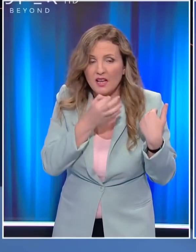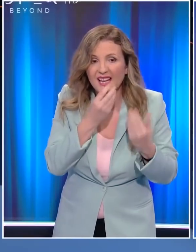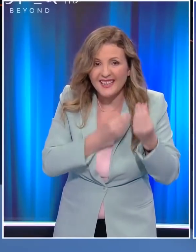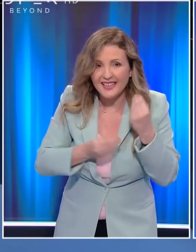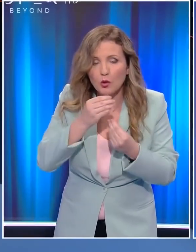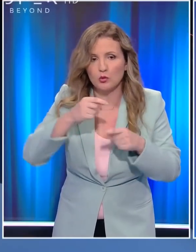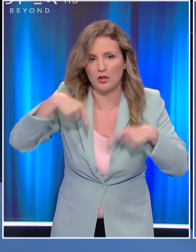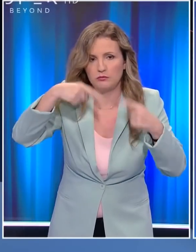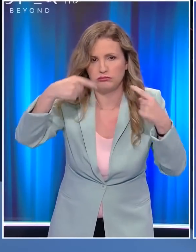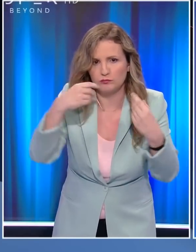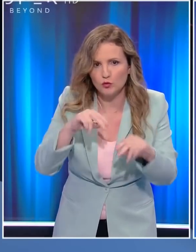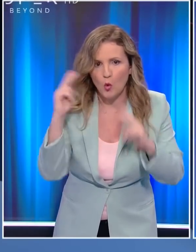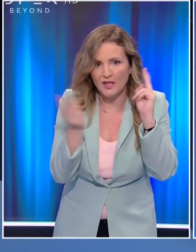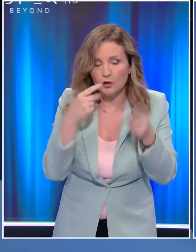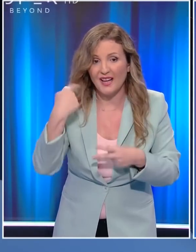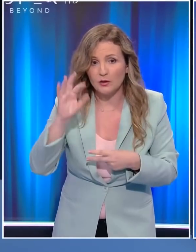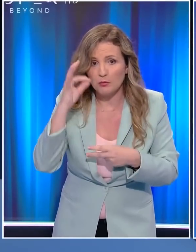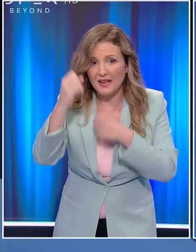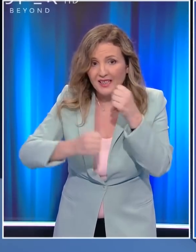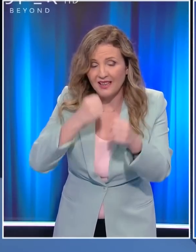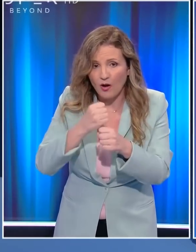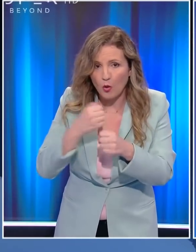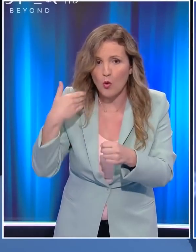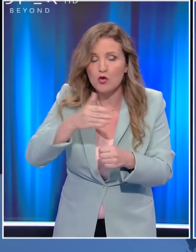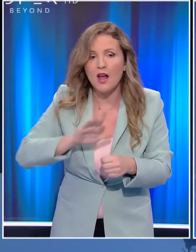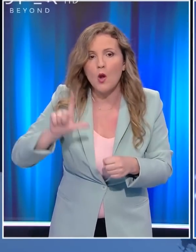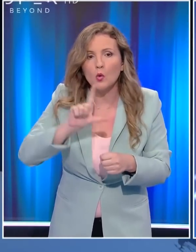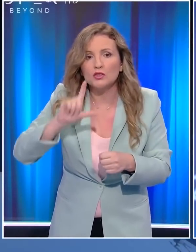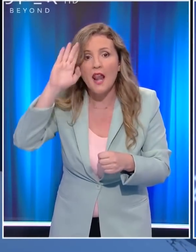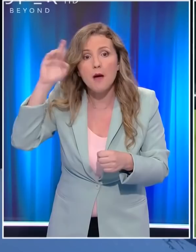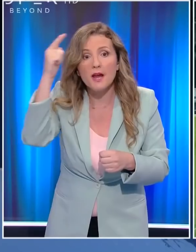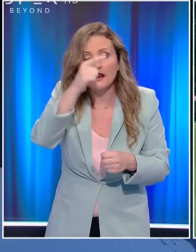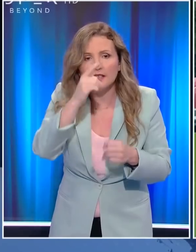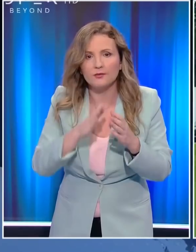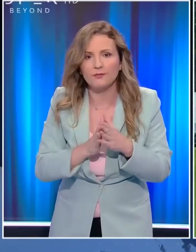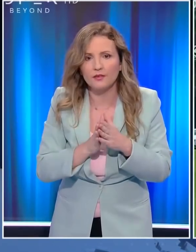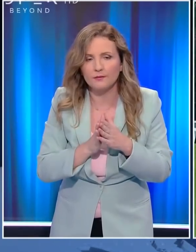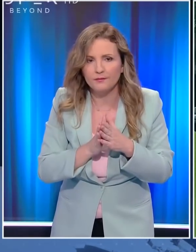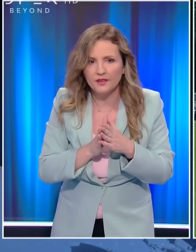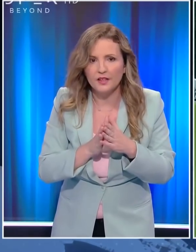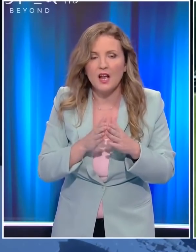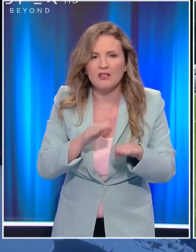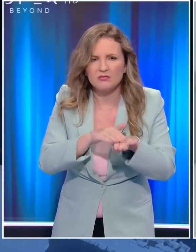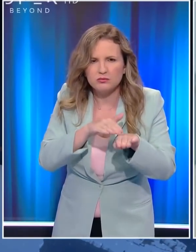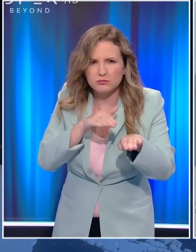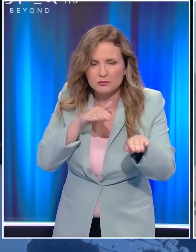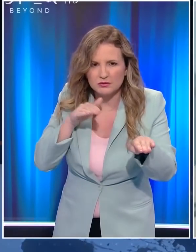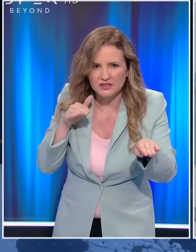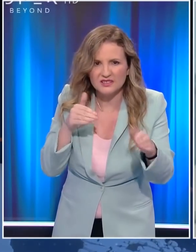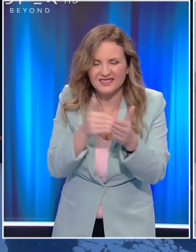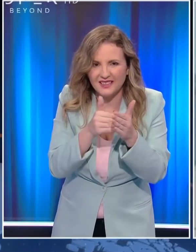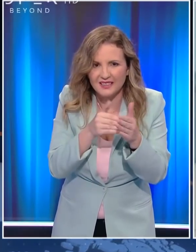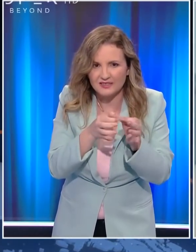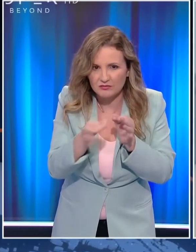για τη χειρότερη θεομηνία των τελευταίων 150 ετών στην περιοχή. Οχήματα σχηματίζουν ουρές χιλιόμετρων